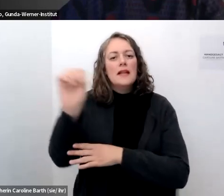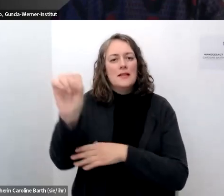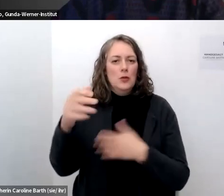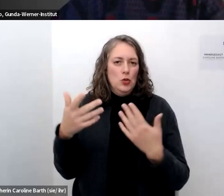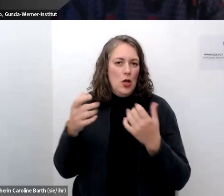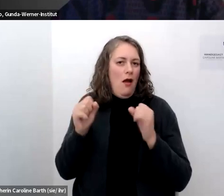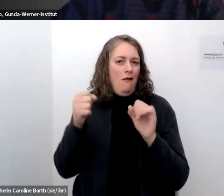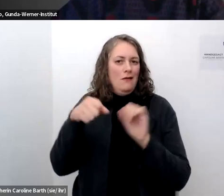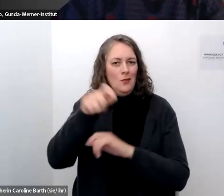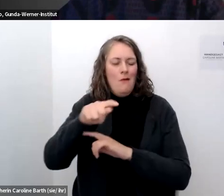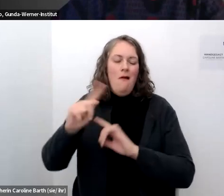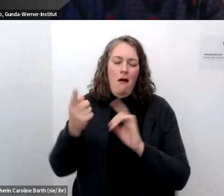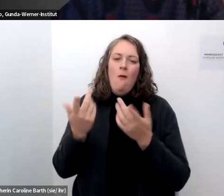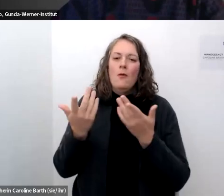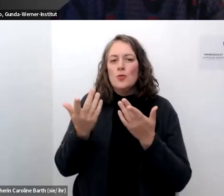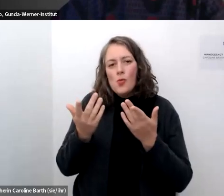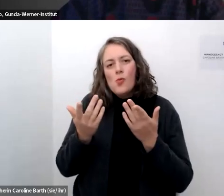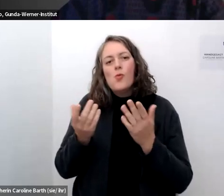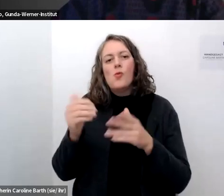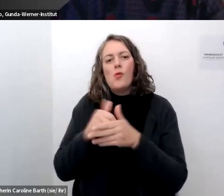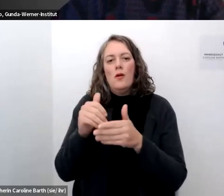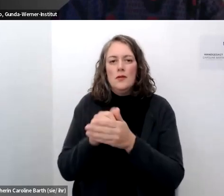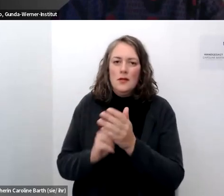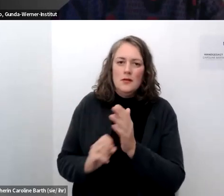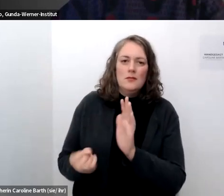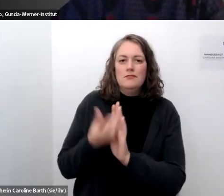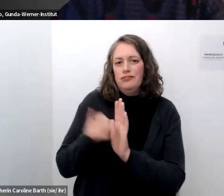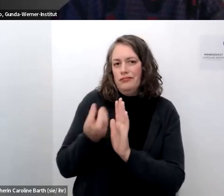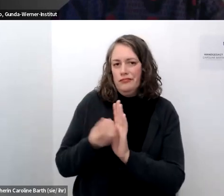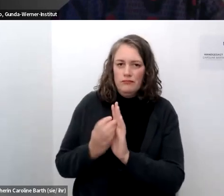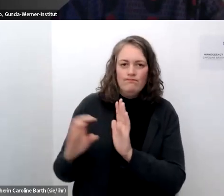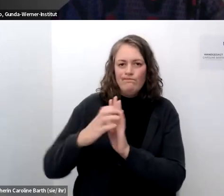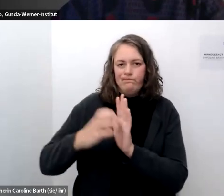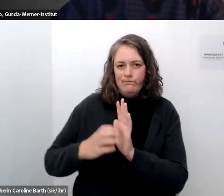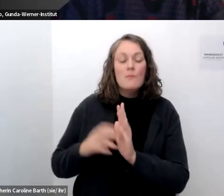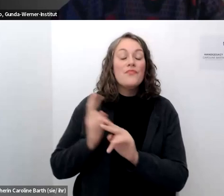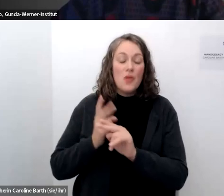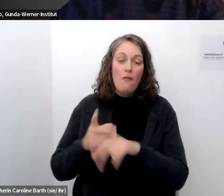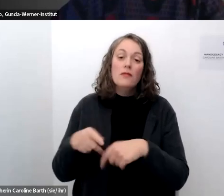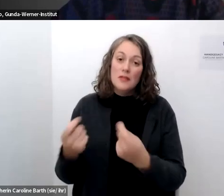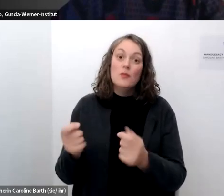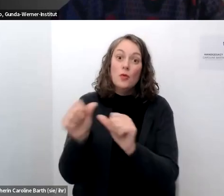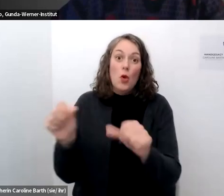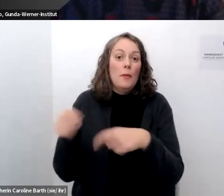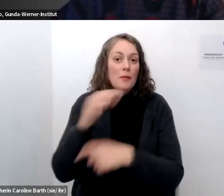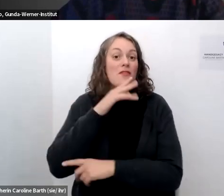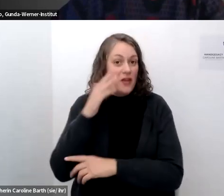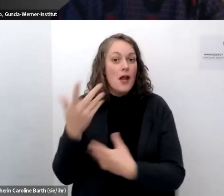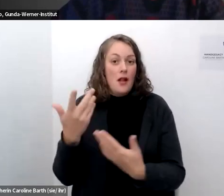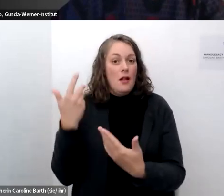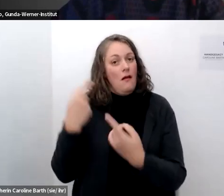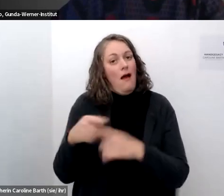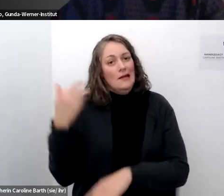diesen content zu reagieren und den eben einzuordnen das findet auch häufig statt zum glück ist zu sagen es ist eben sehr